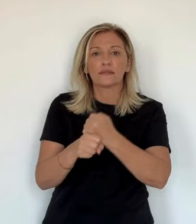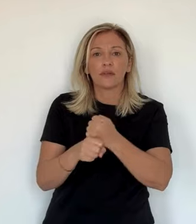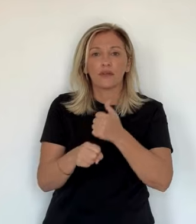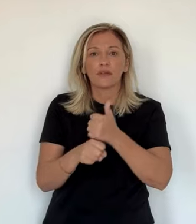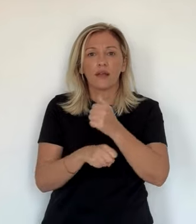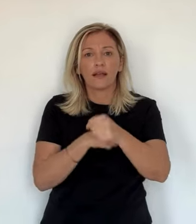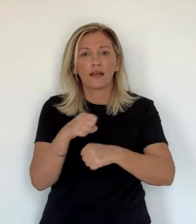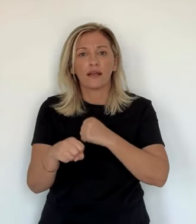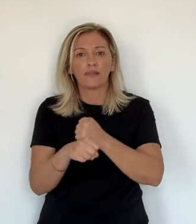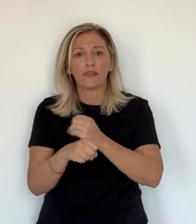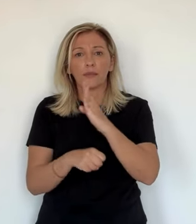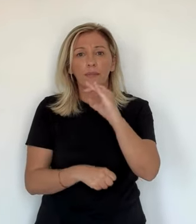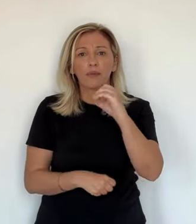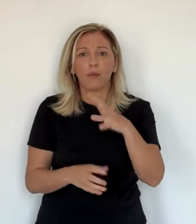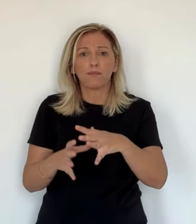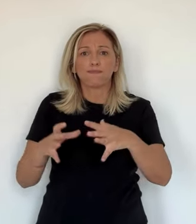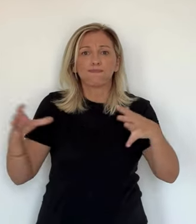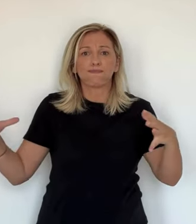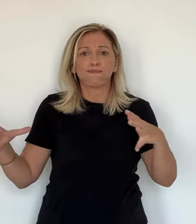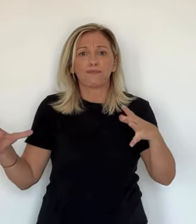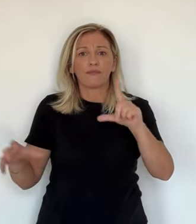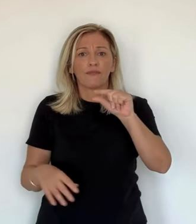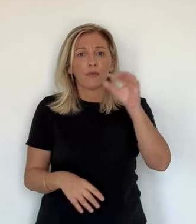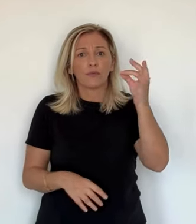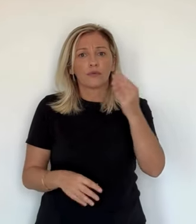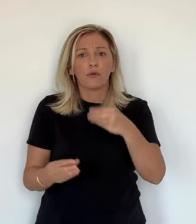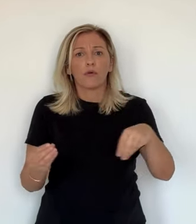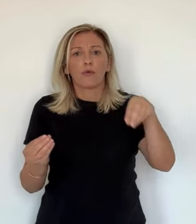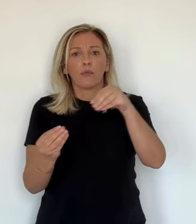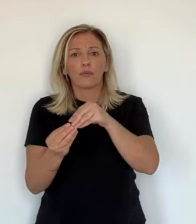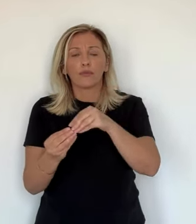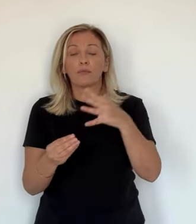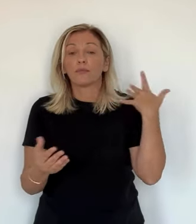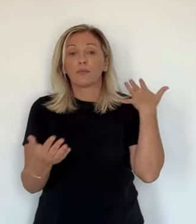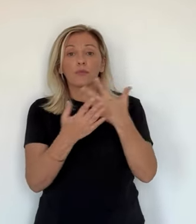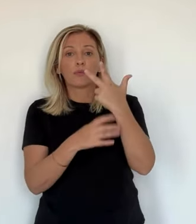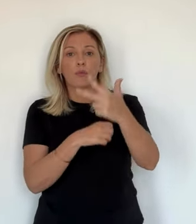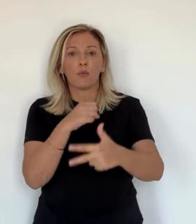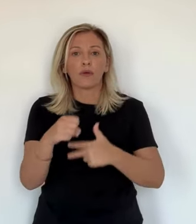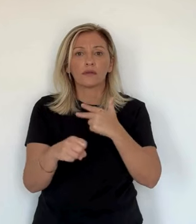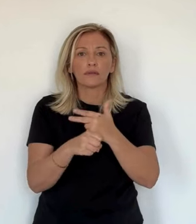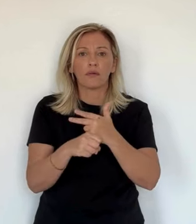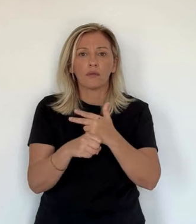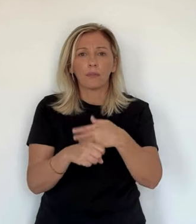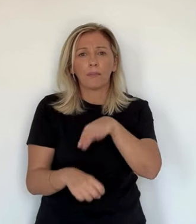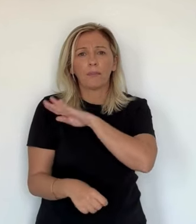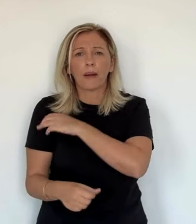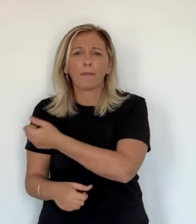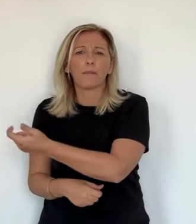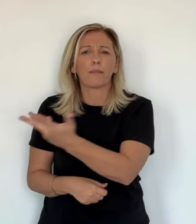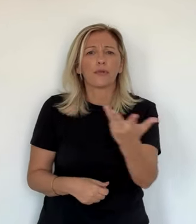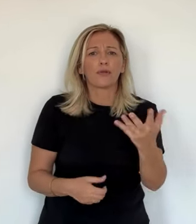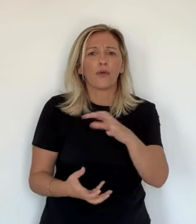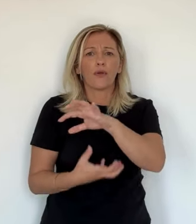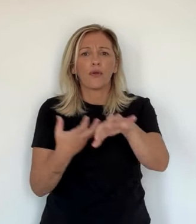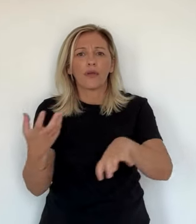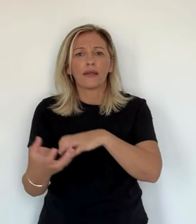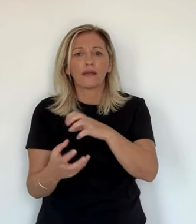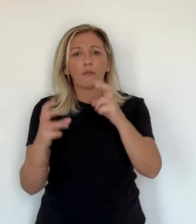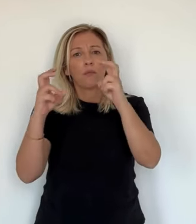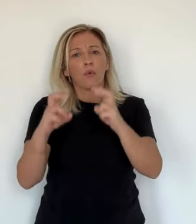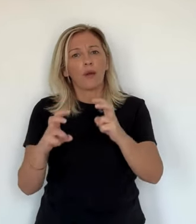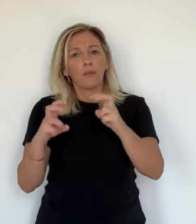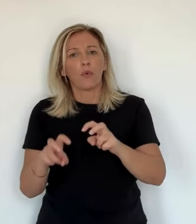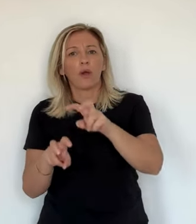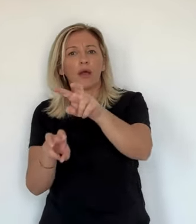supplémentaire tous les ans. là, depuis 3 ans, avec les crises successives que l'on connaît, on observe une baisse des conversions en